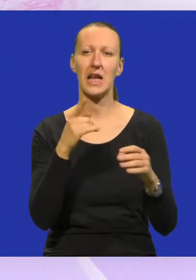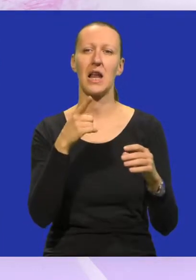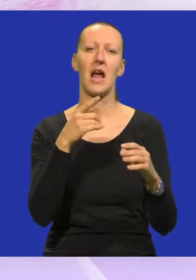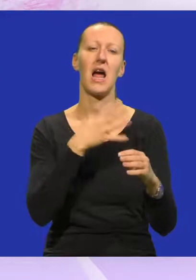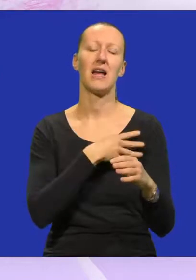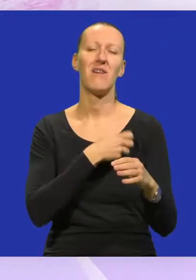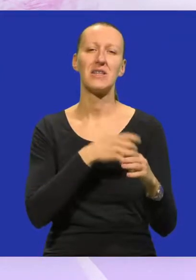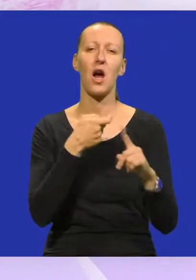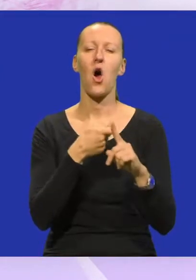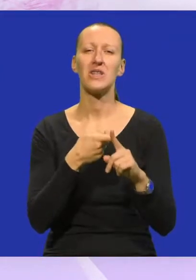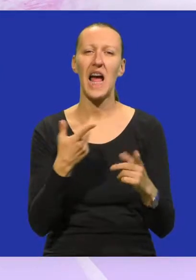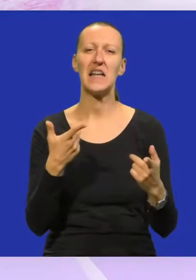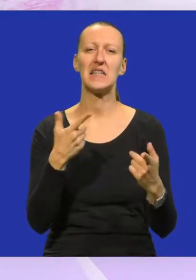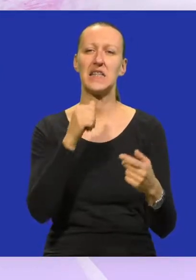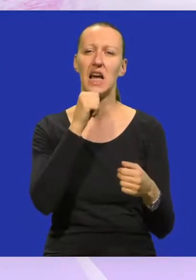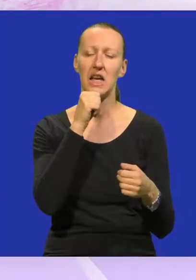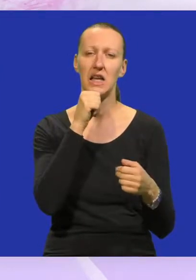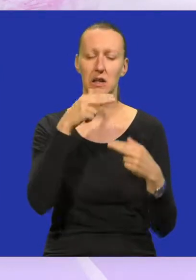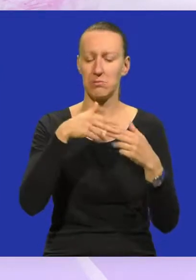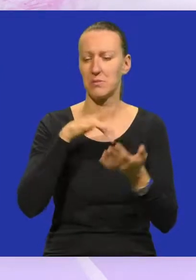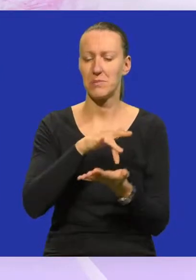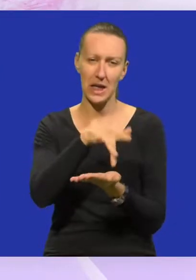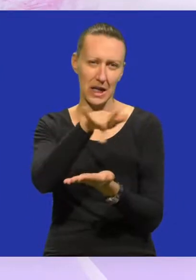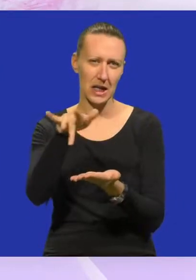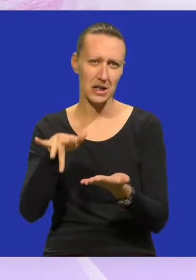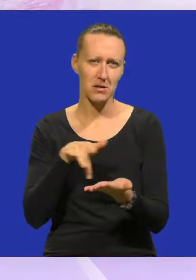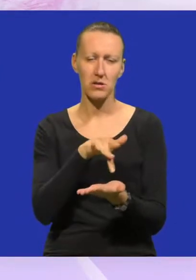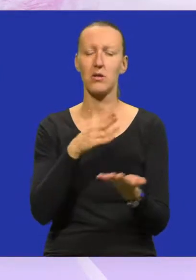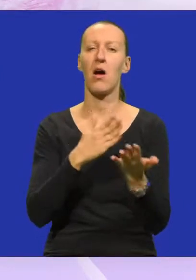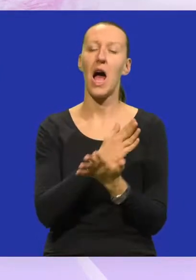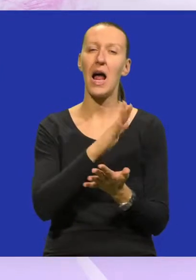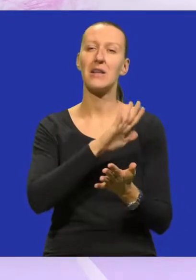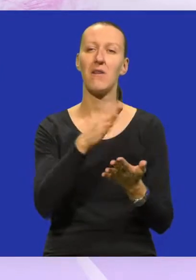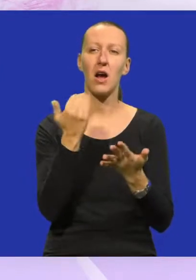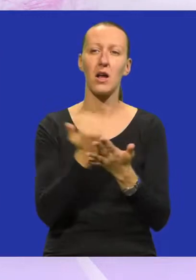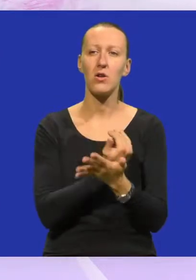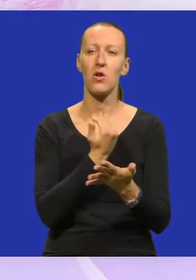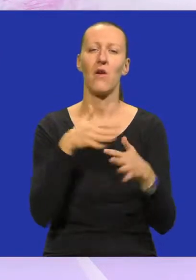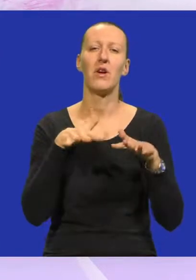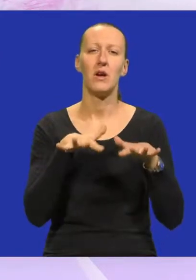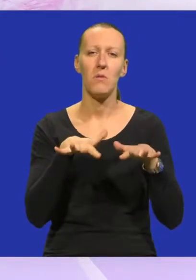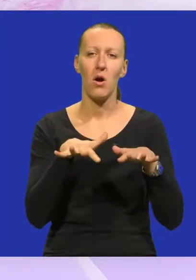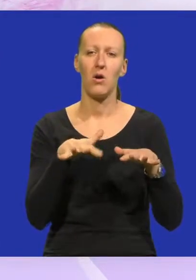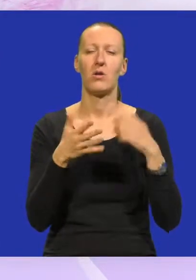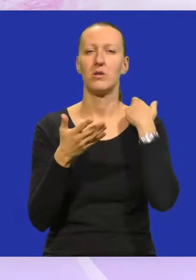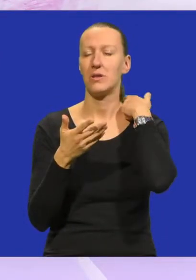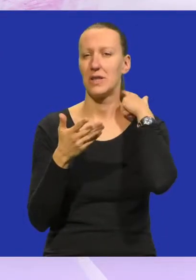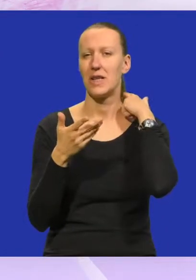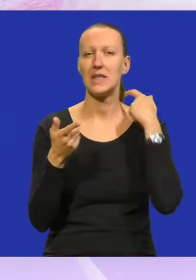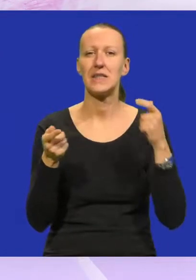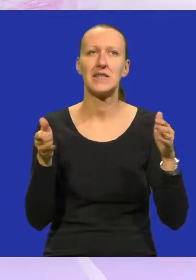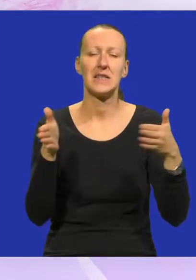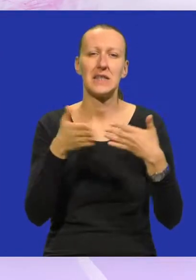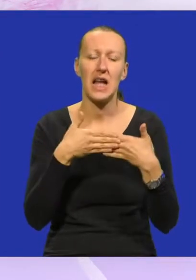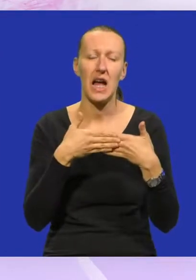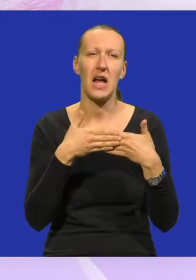Kostajnici i obližnjim mjestima. Ali svaki novi potres nam zatvori neku